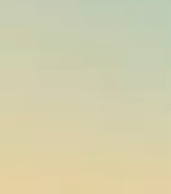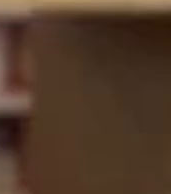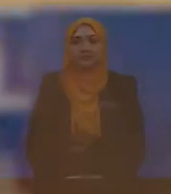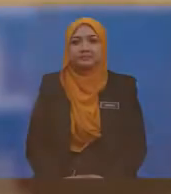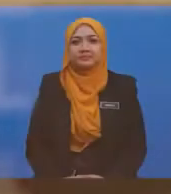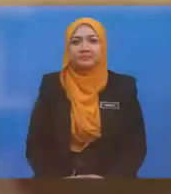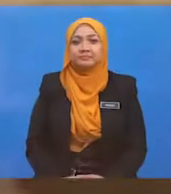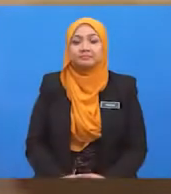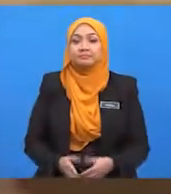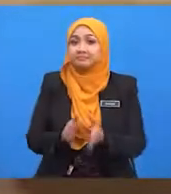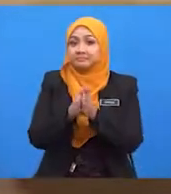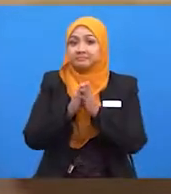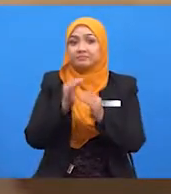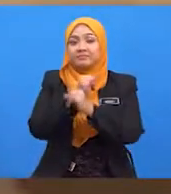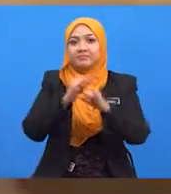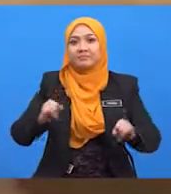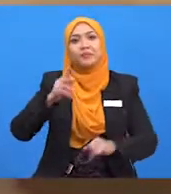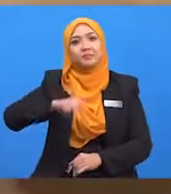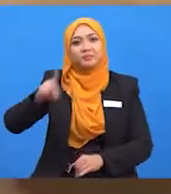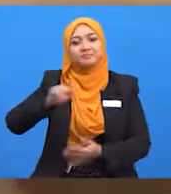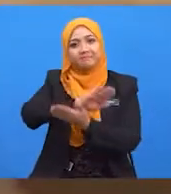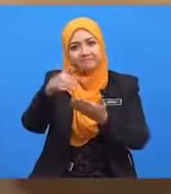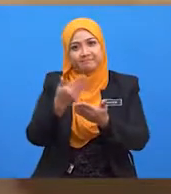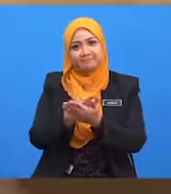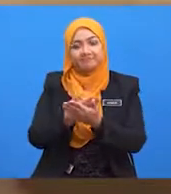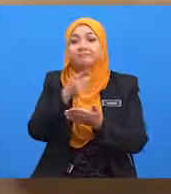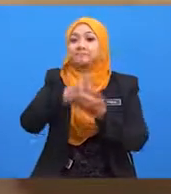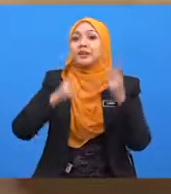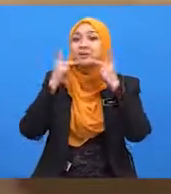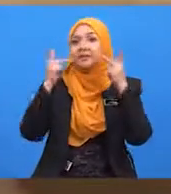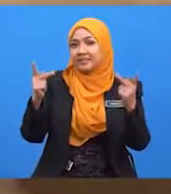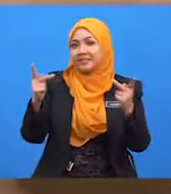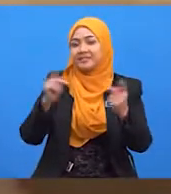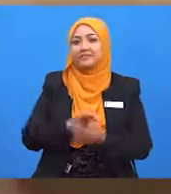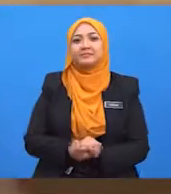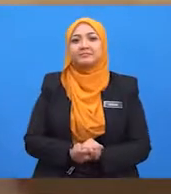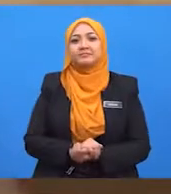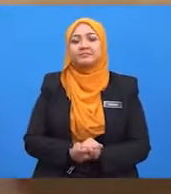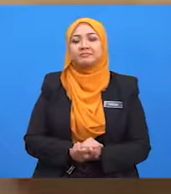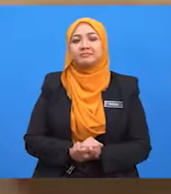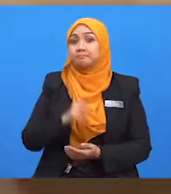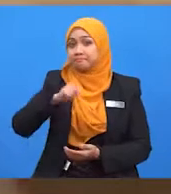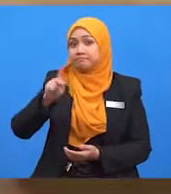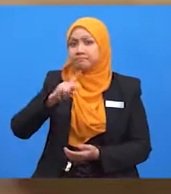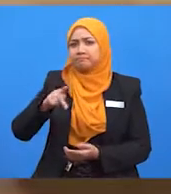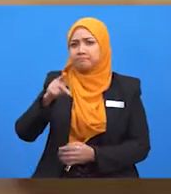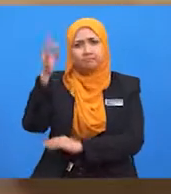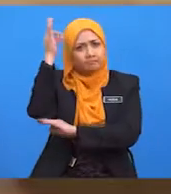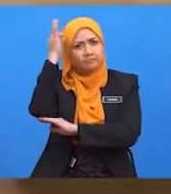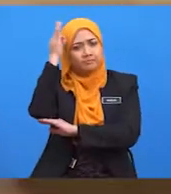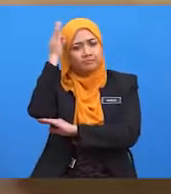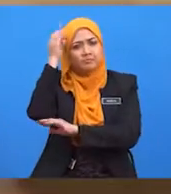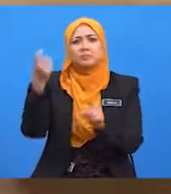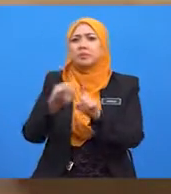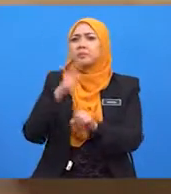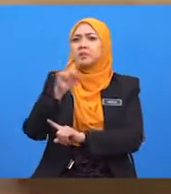Salam sejahtera pelajar-pelajar sekalian. Apa khabar semua? Pernahkah pelajar-pelajar terfikir dari